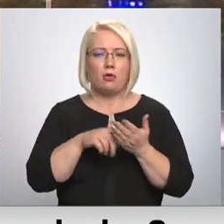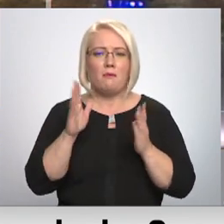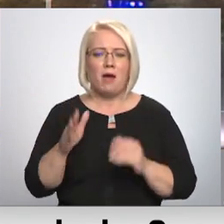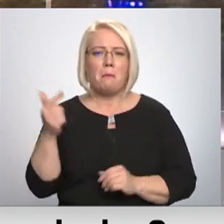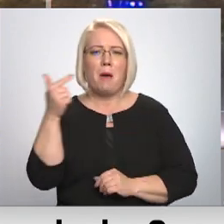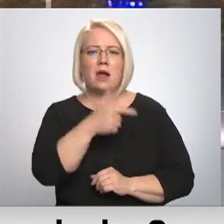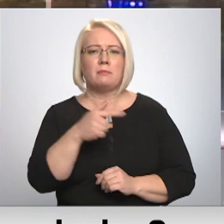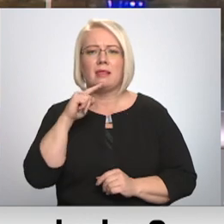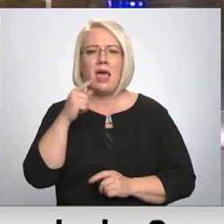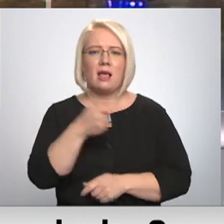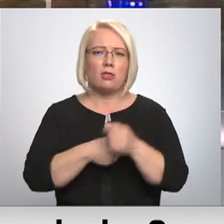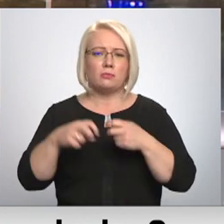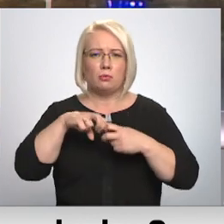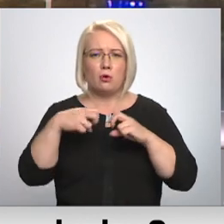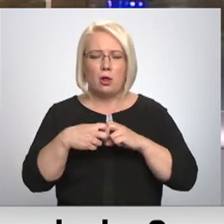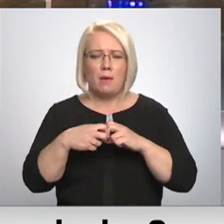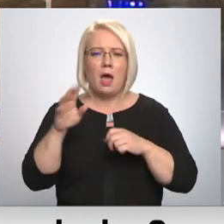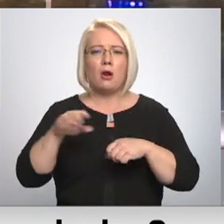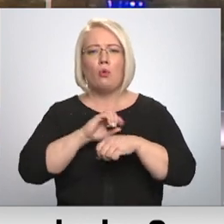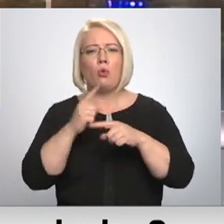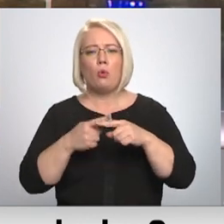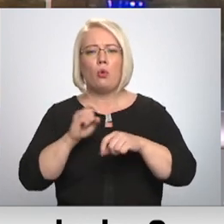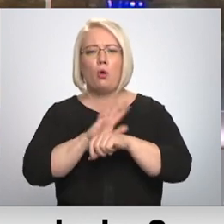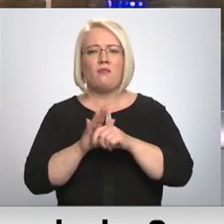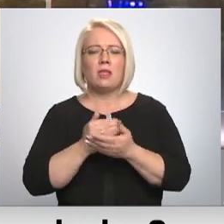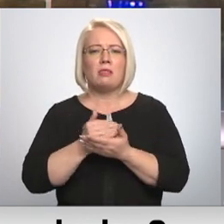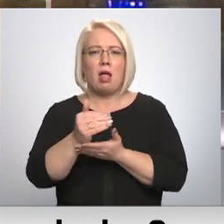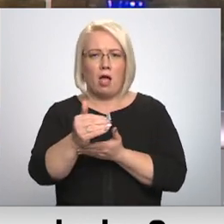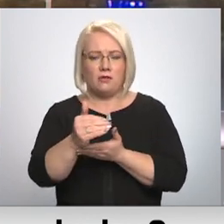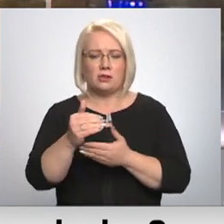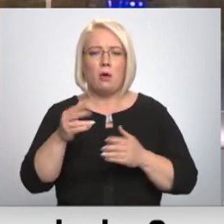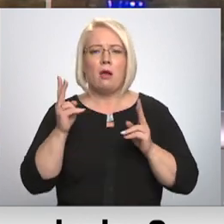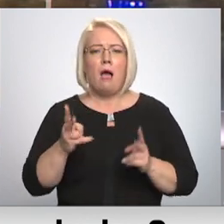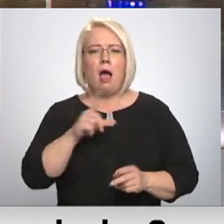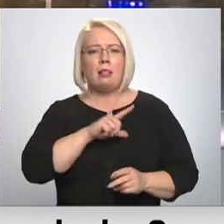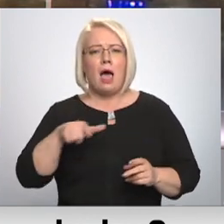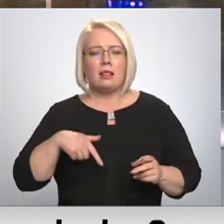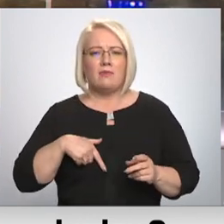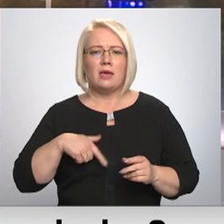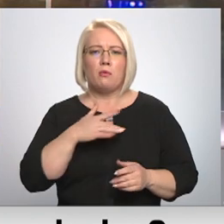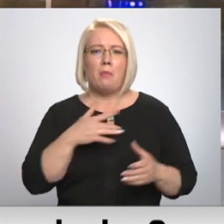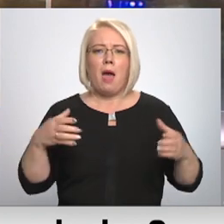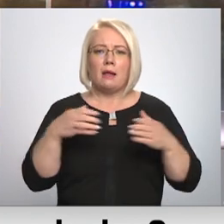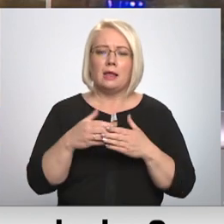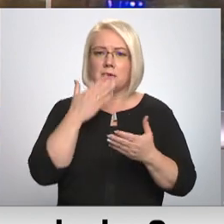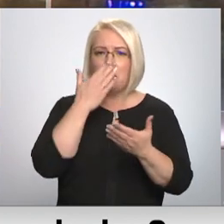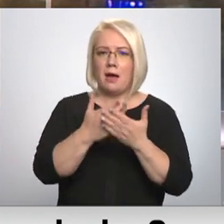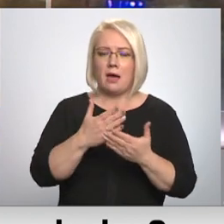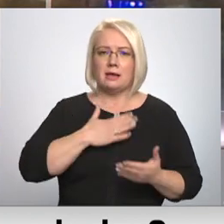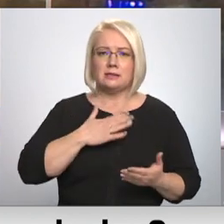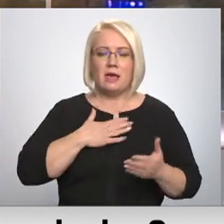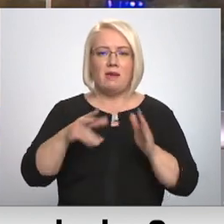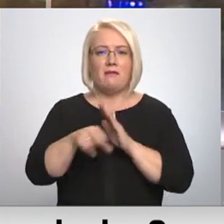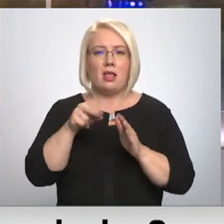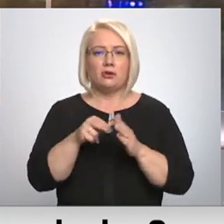ekonomiskās problēmas un bažas par pandēmijas tālāko virzību. Kā Latvijas partijas varētu pozicionēt sevi pirms vēlēšana laikā un ko var